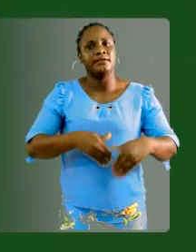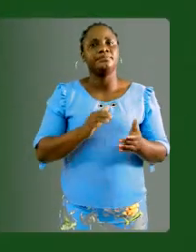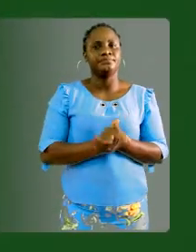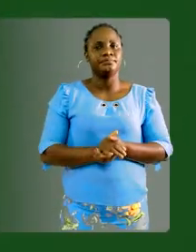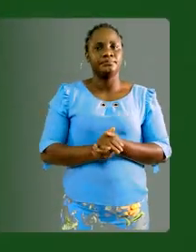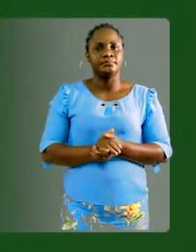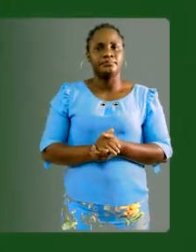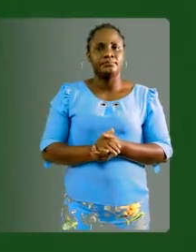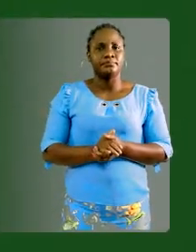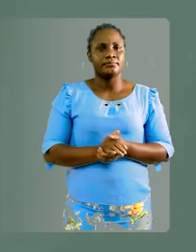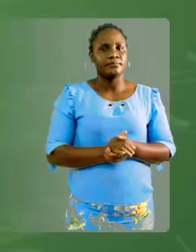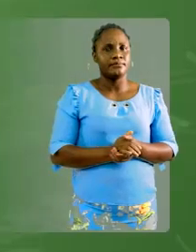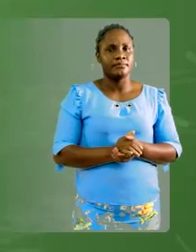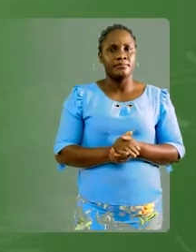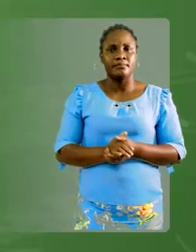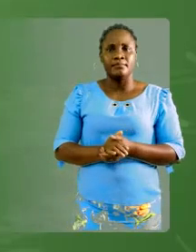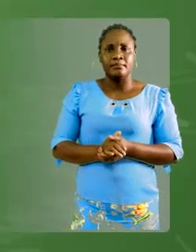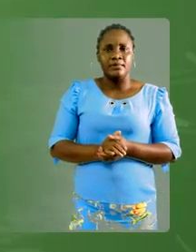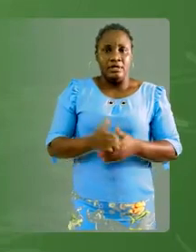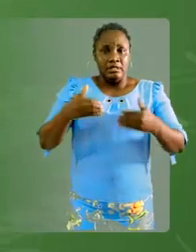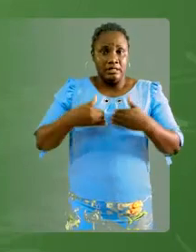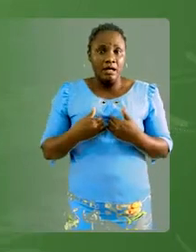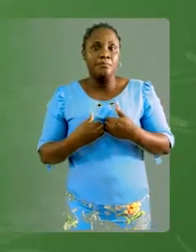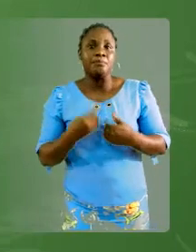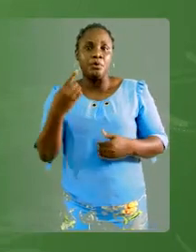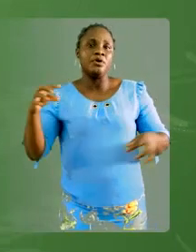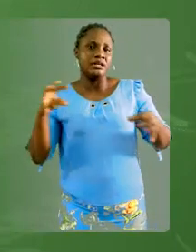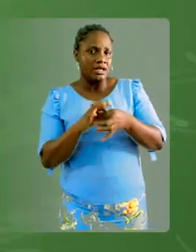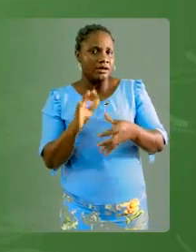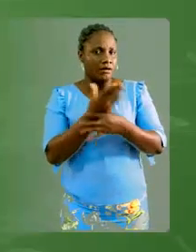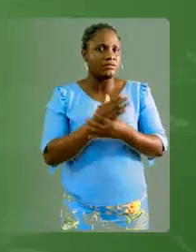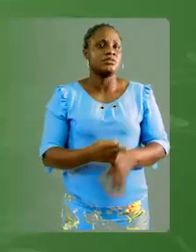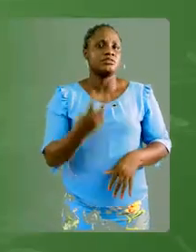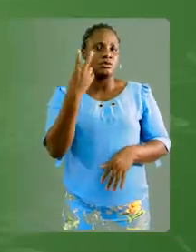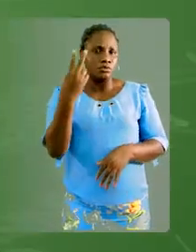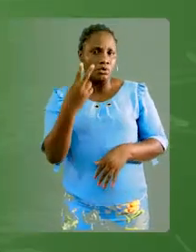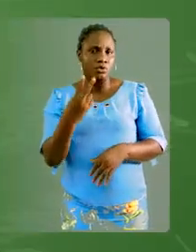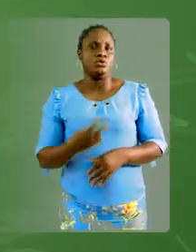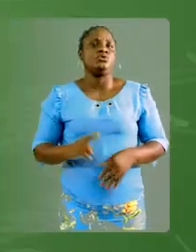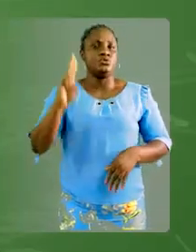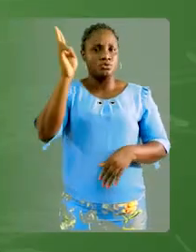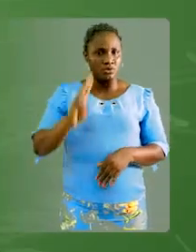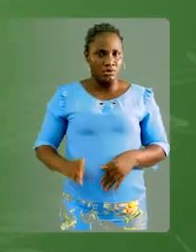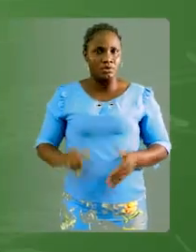Mais il y a un lien entre ces deux unités-là. Alors, c'est ce lien-là que nous avons appelé la